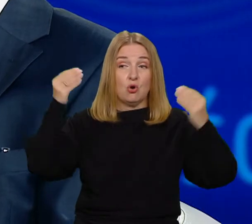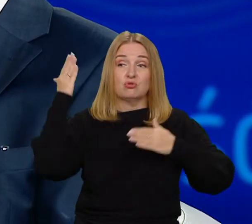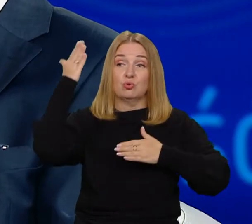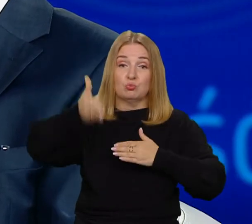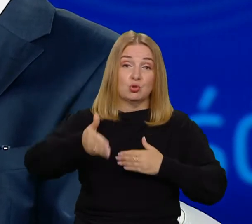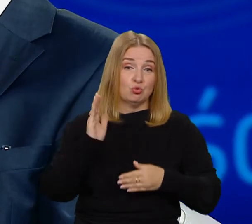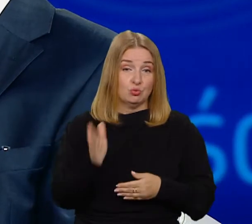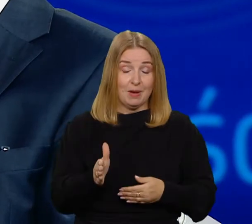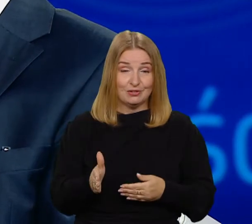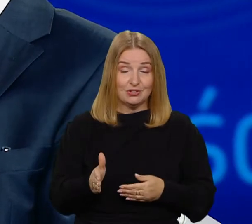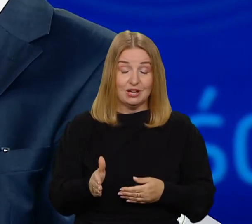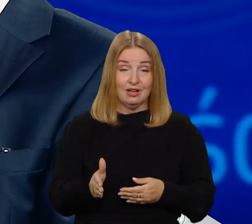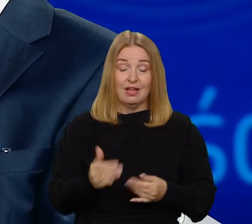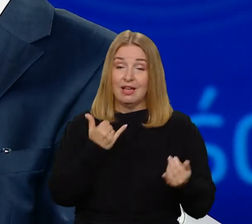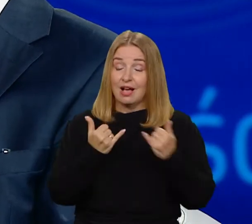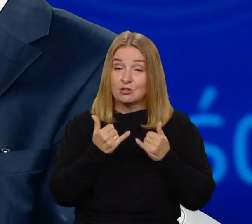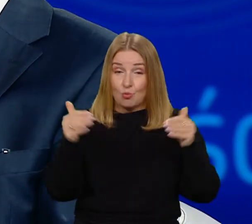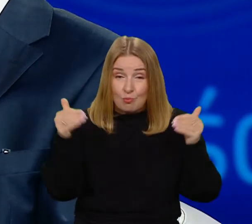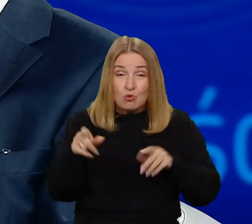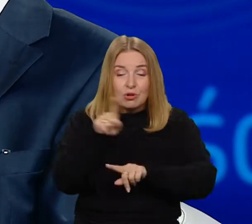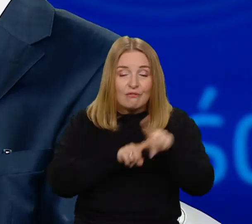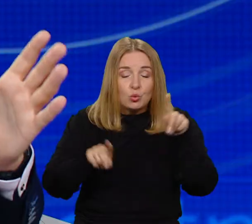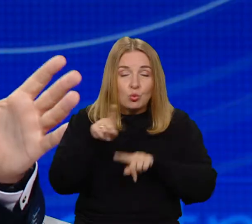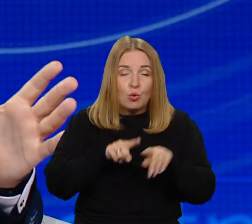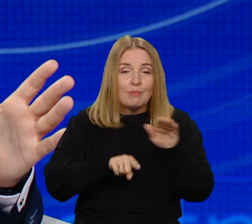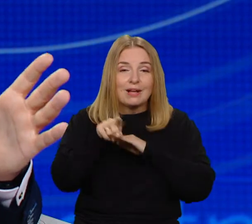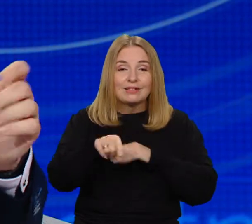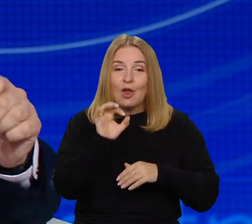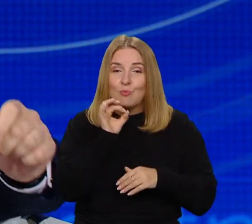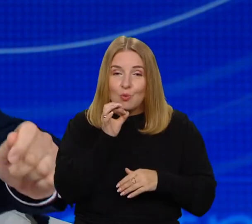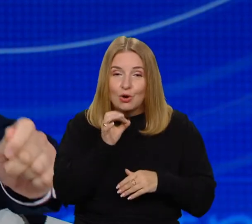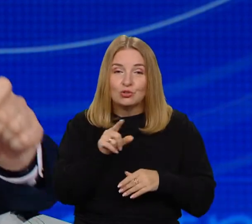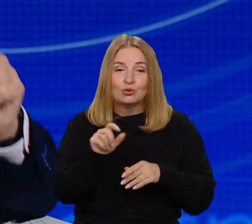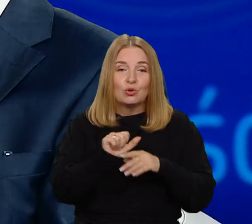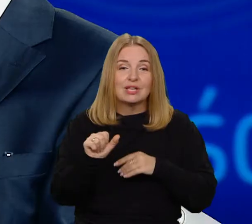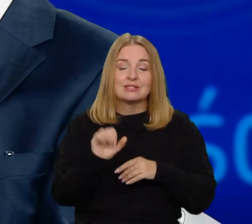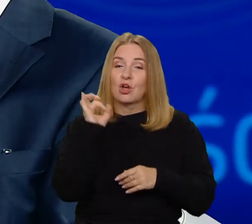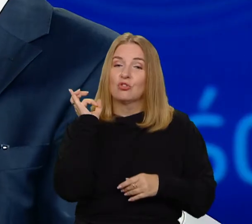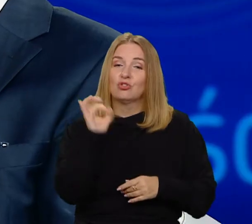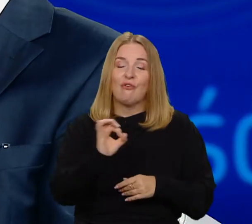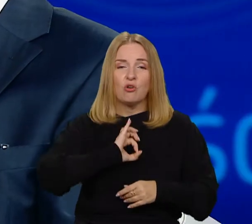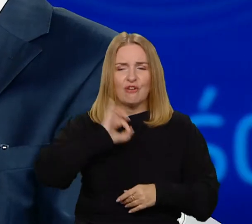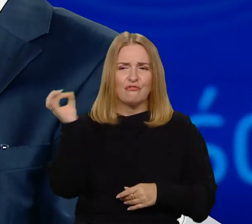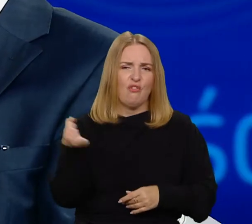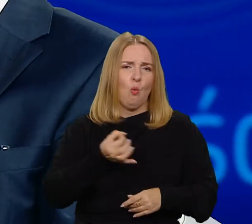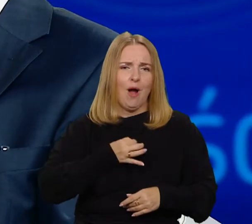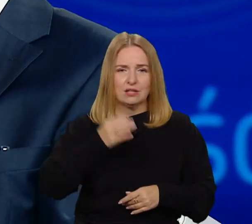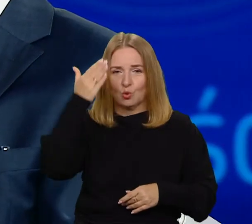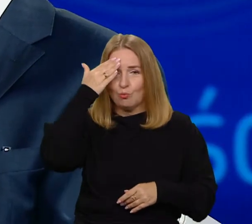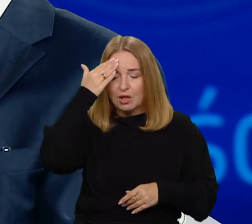oto zdobywają kapitał własny, a potem będą mogli mnożyć ten kapitał. Wkład własny mają, tak. To